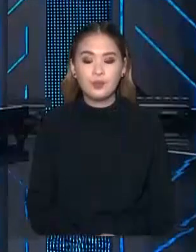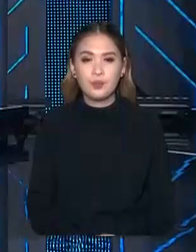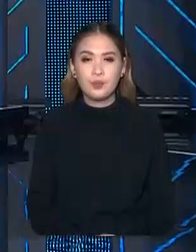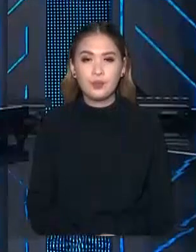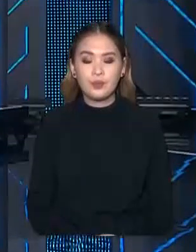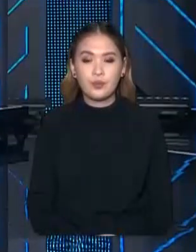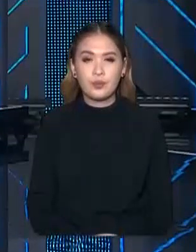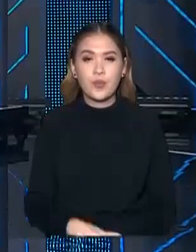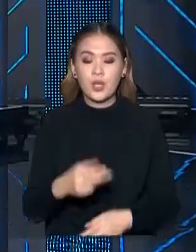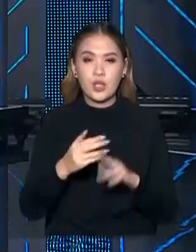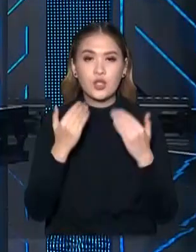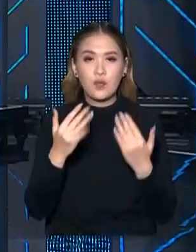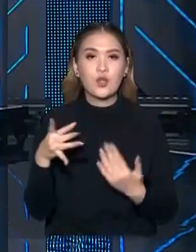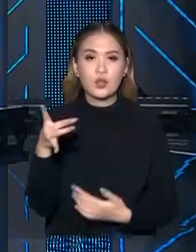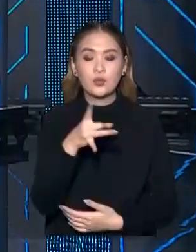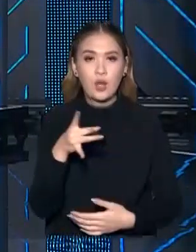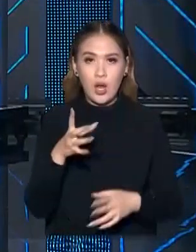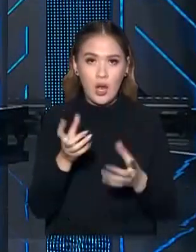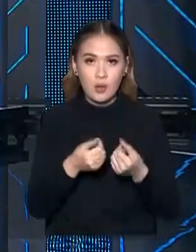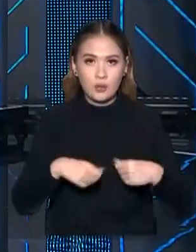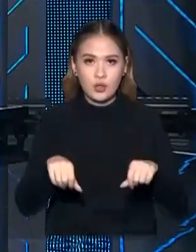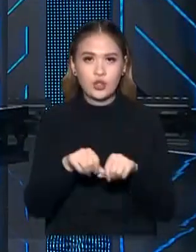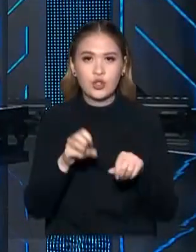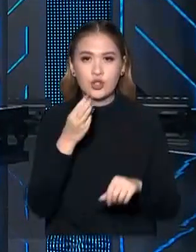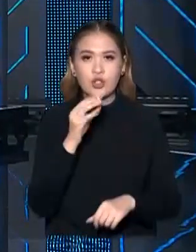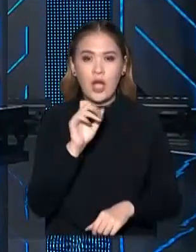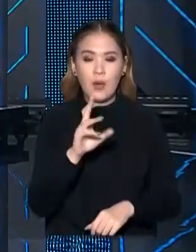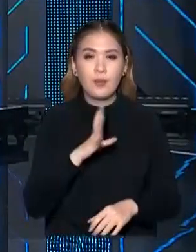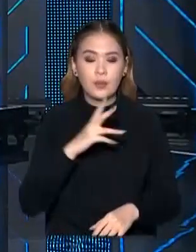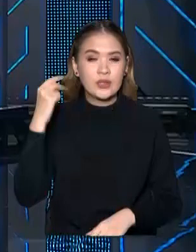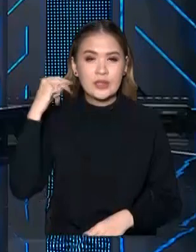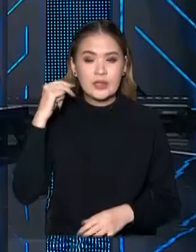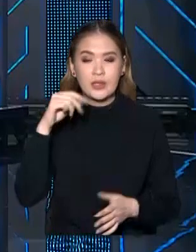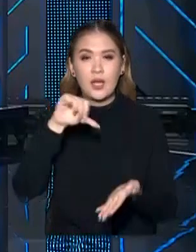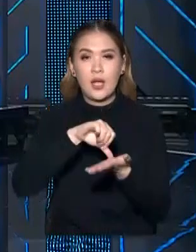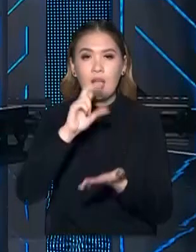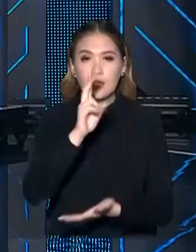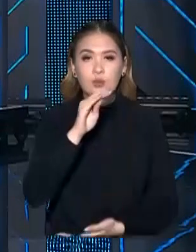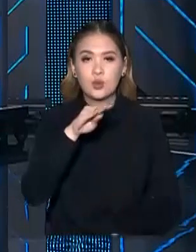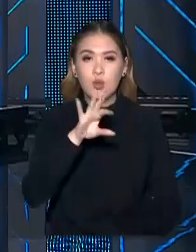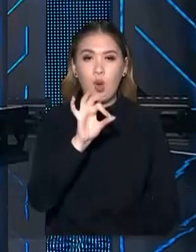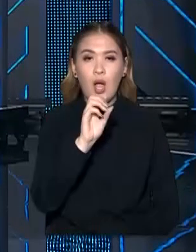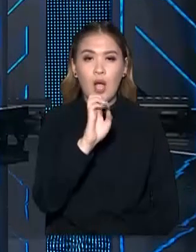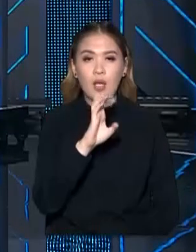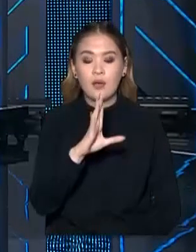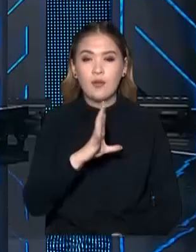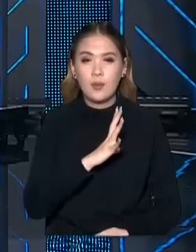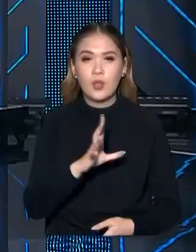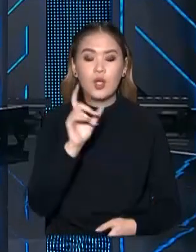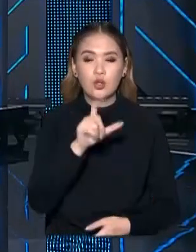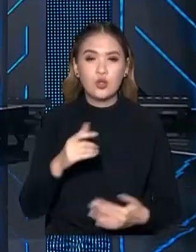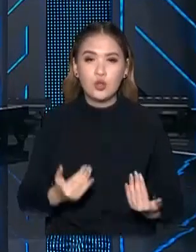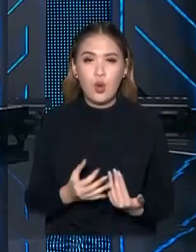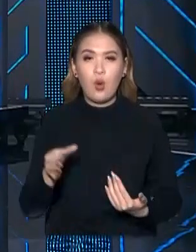Сегодня члены Республиканского общественного штаба, кандидатов в президенты Касым Жумар Татукаева встретились с жителями